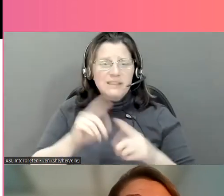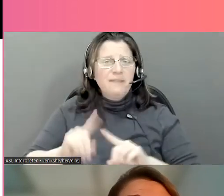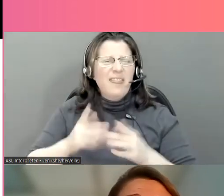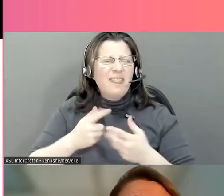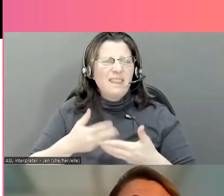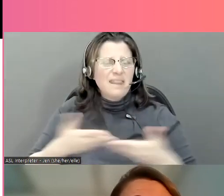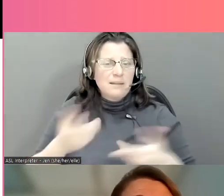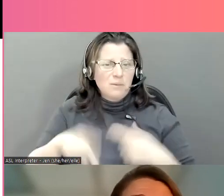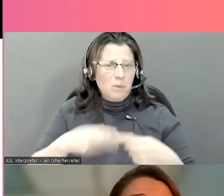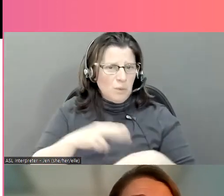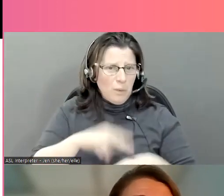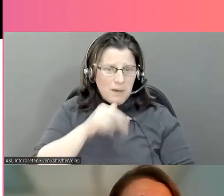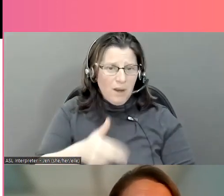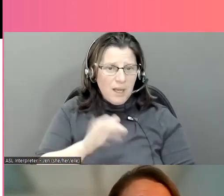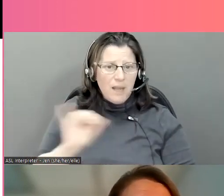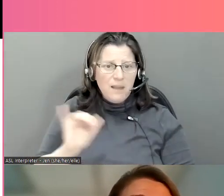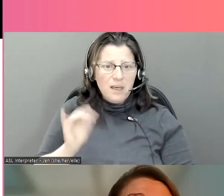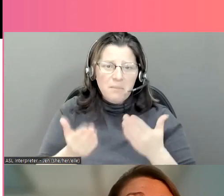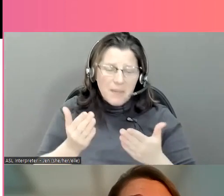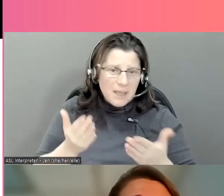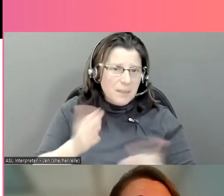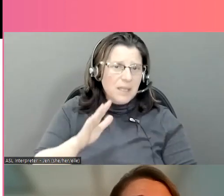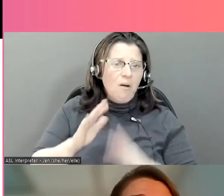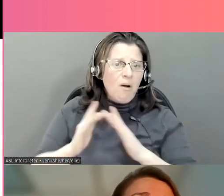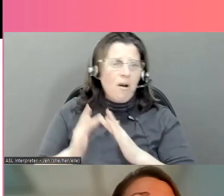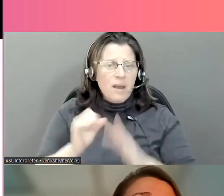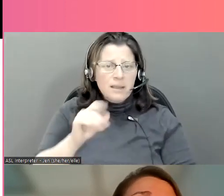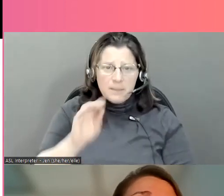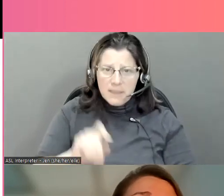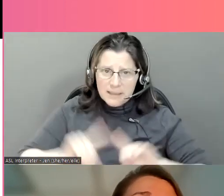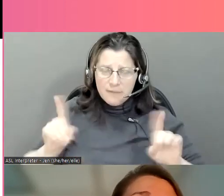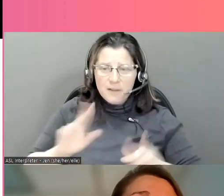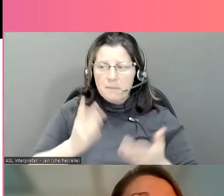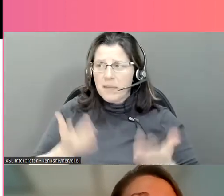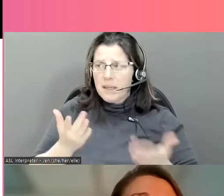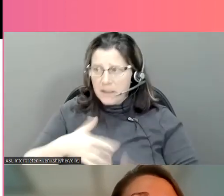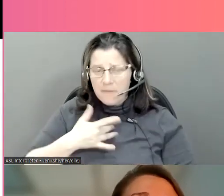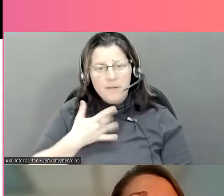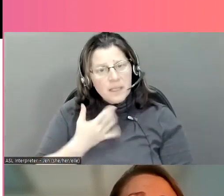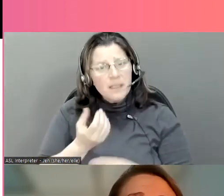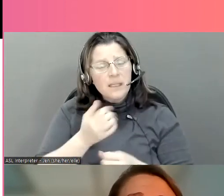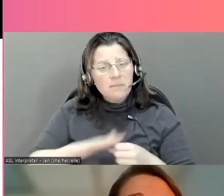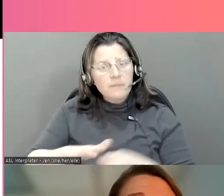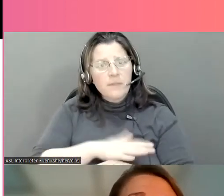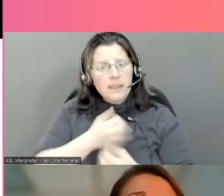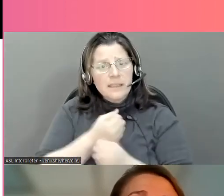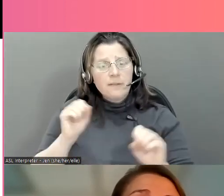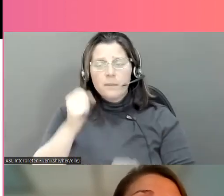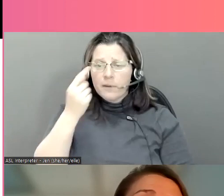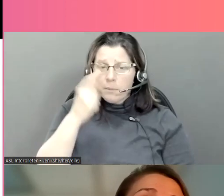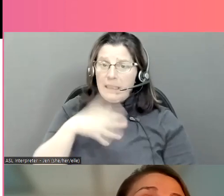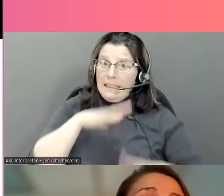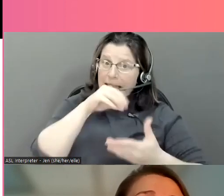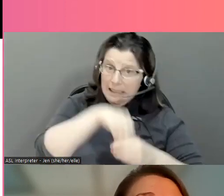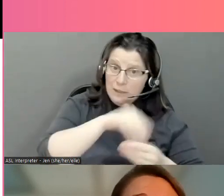normalement. Et en ligne, la sexualité peut être vécue de façon différente. On a un sentiment cultivé